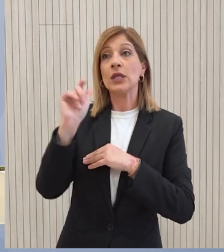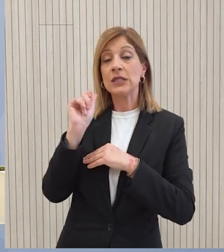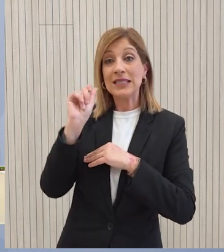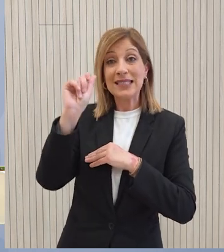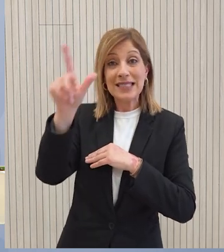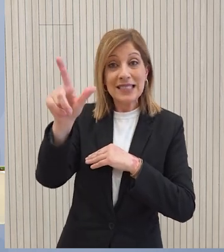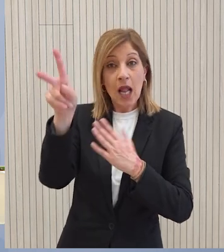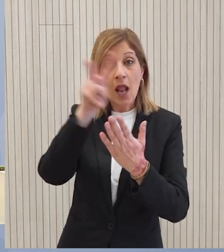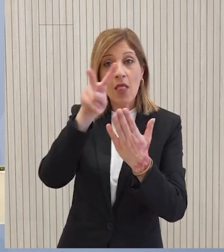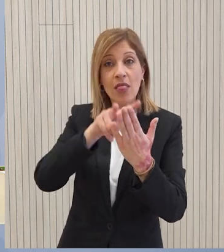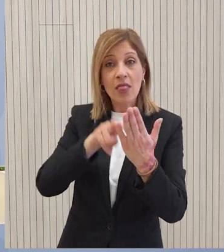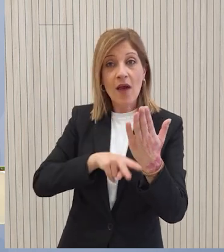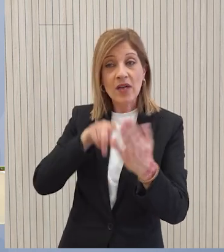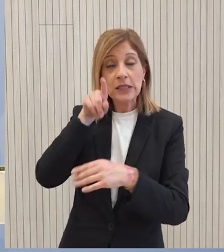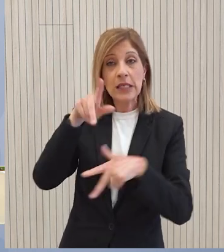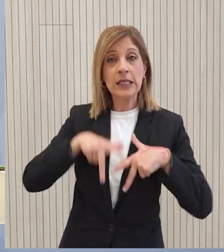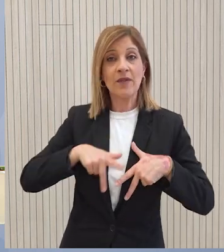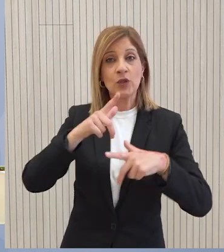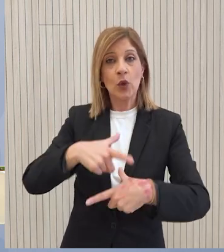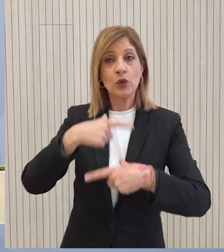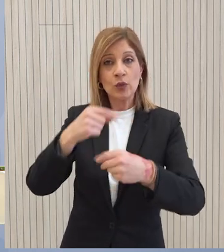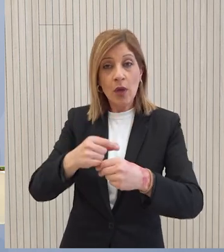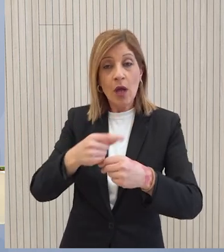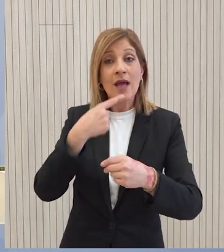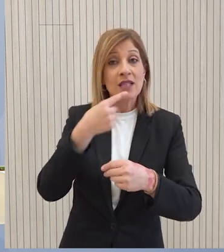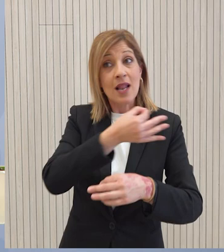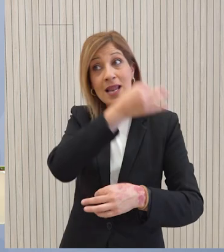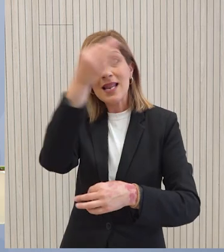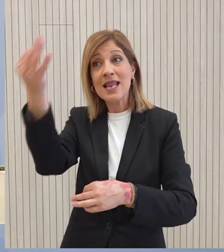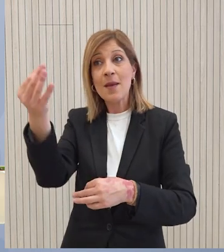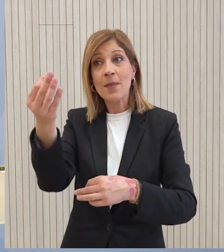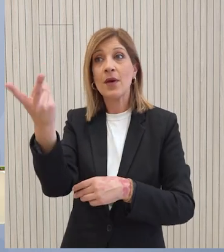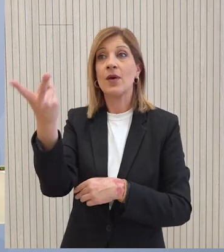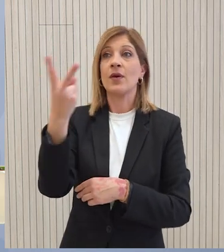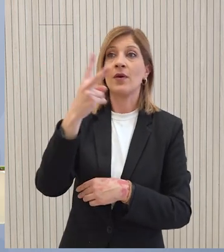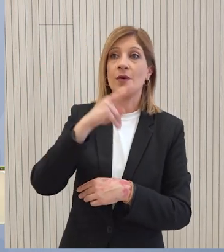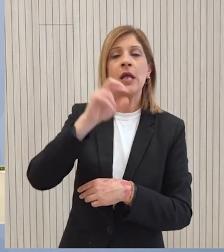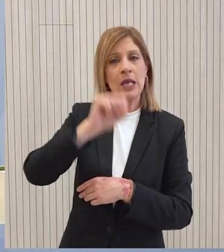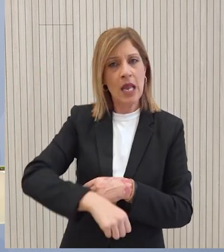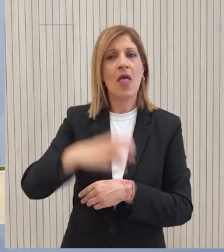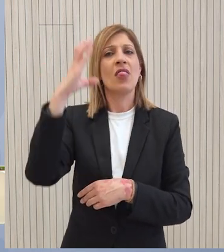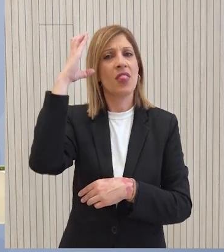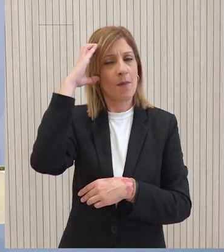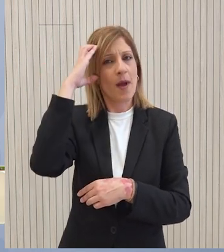Έχει διαβάστε το θυμάμαι κύριε Βιγέτο